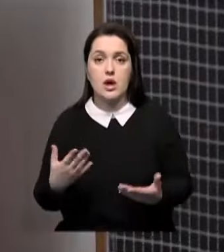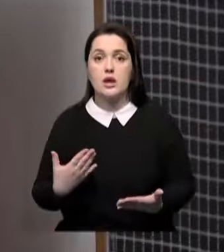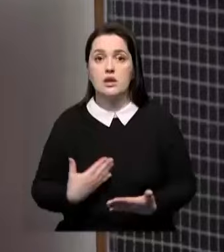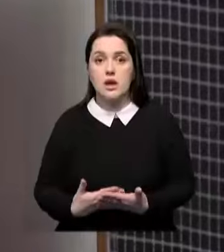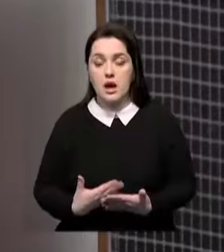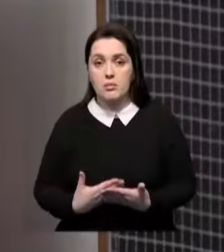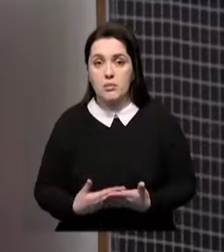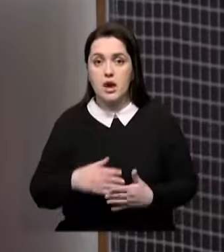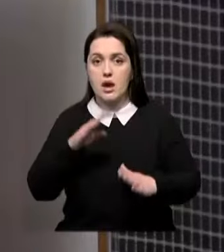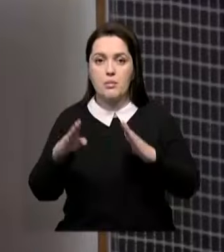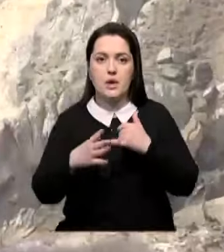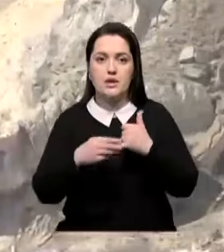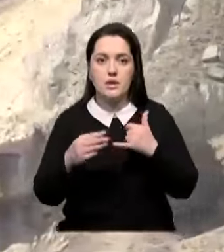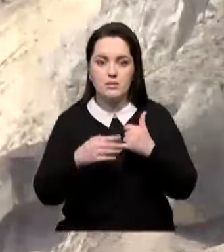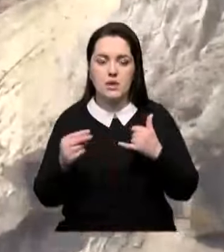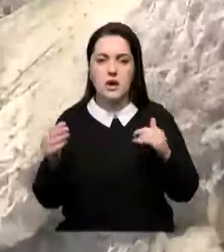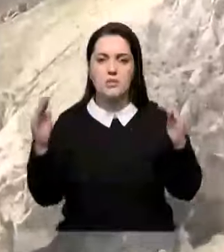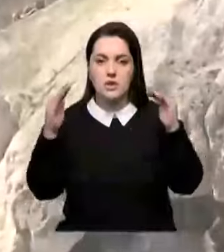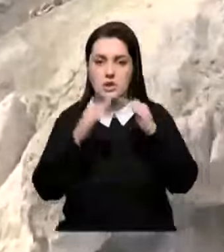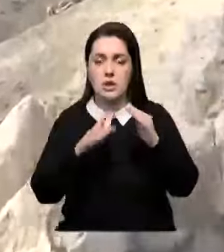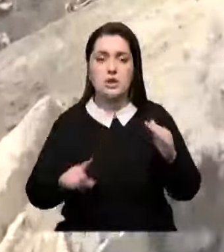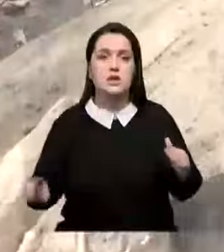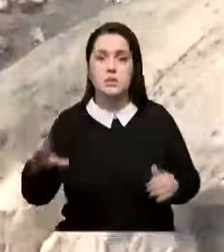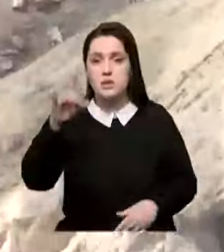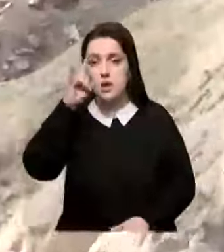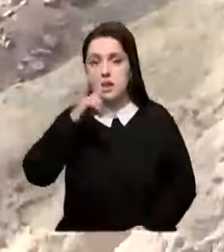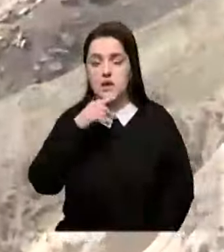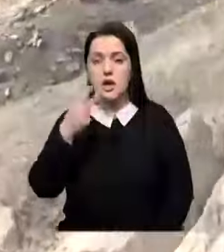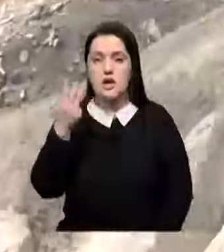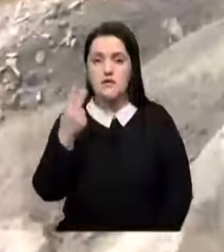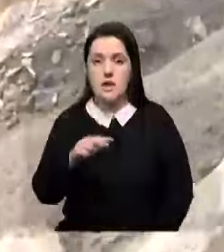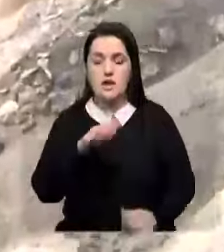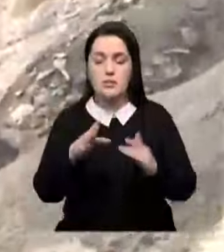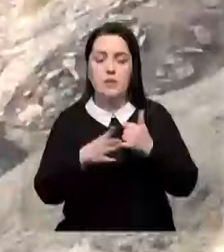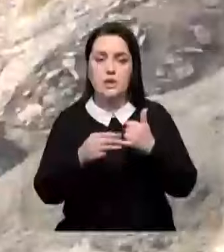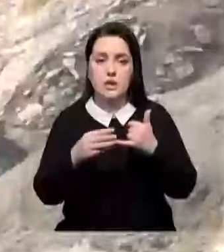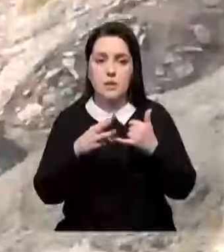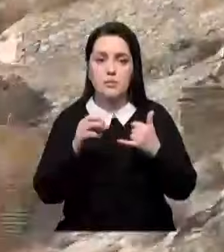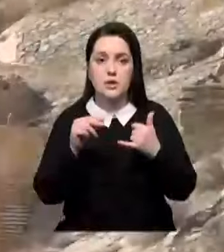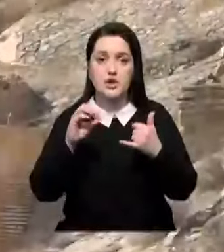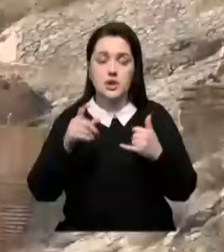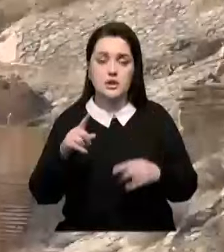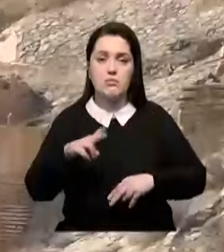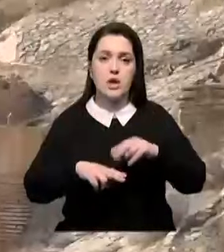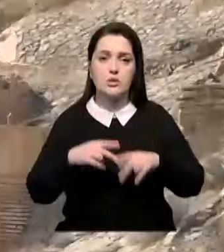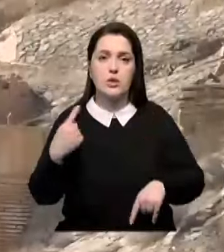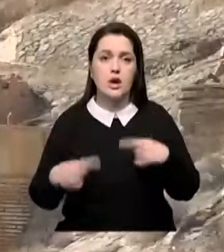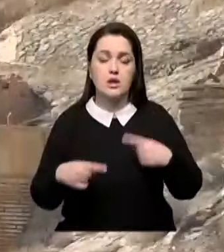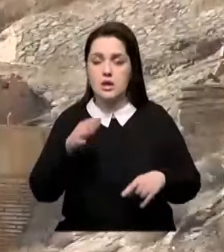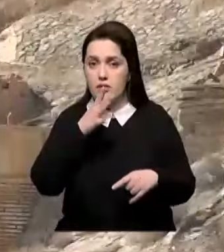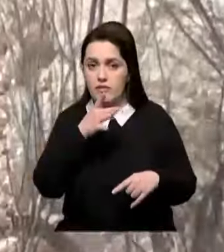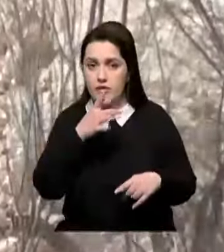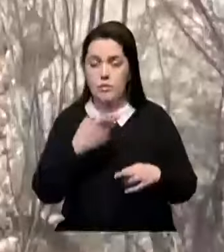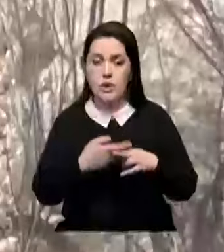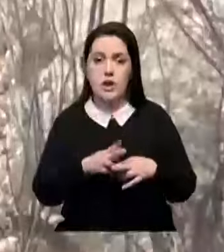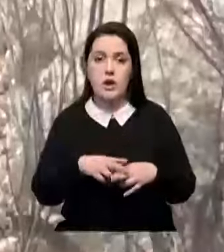Например, подземные мечеты. На западе Казахстана больше двух десятков подземных мечетей. Они построены в разные периоды и отличаются друг от